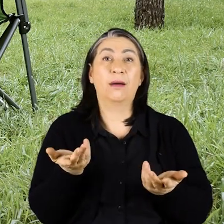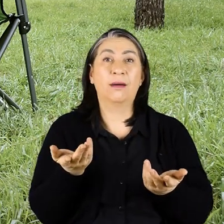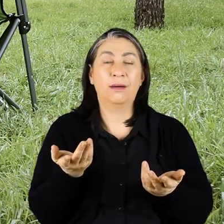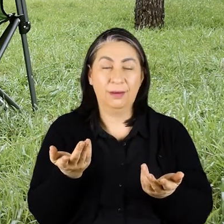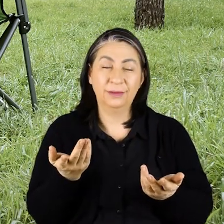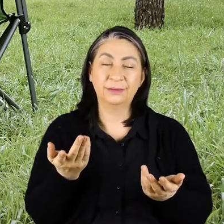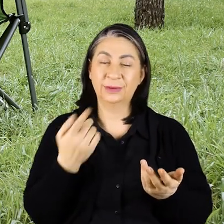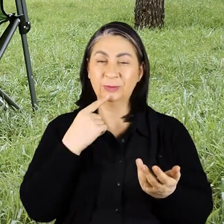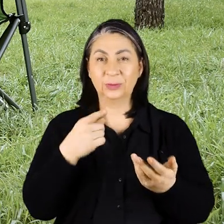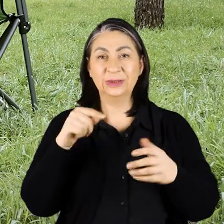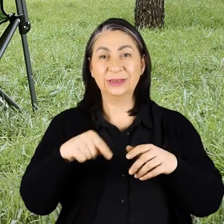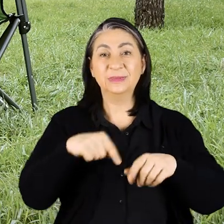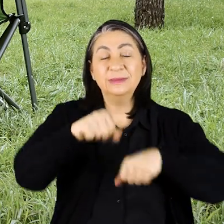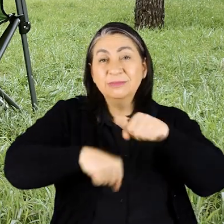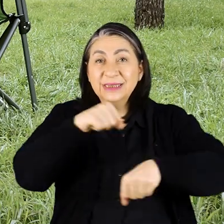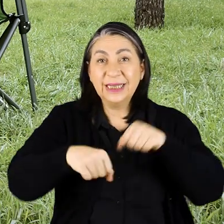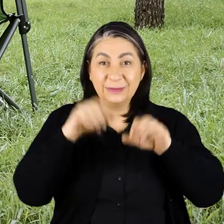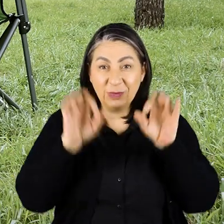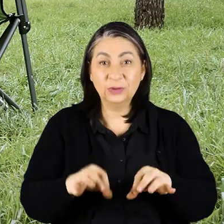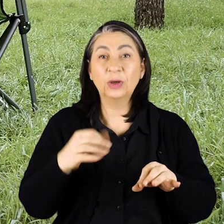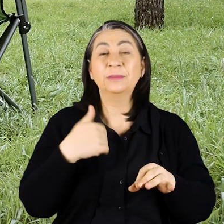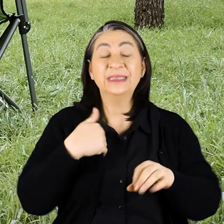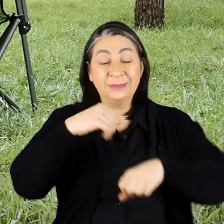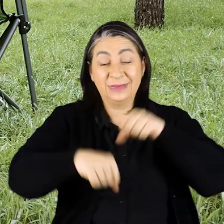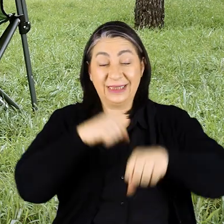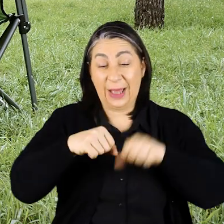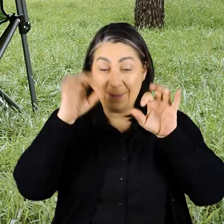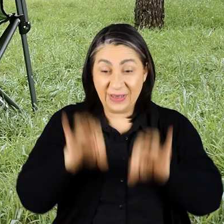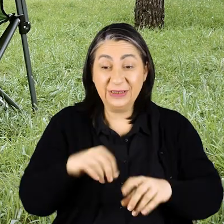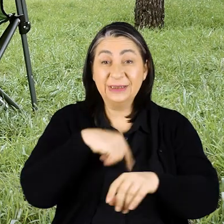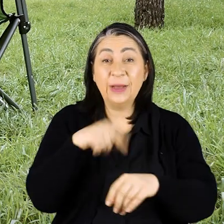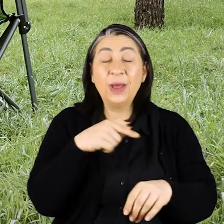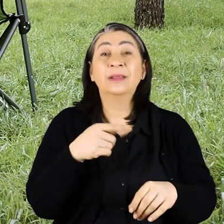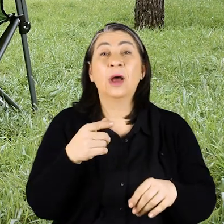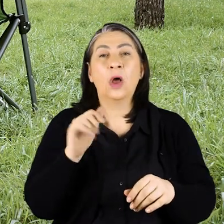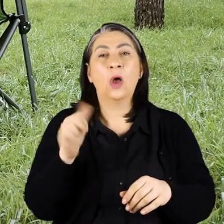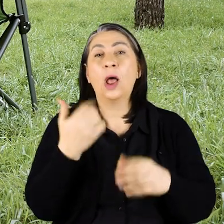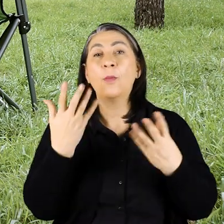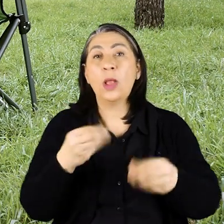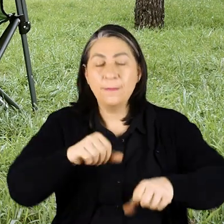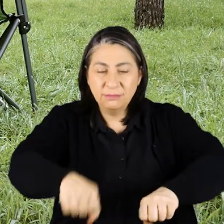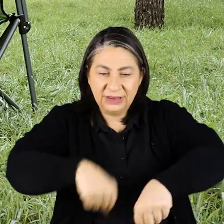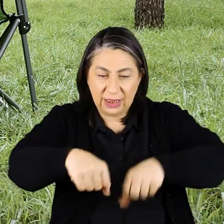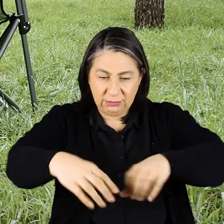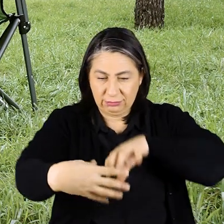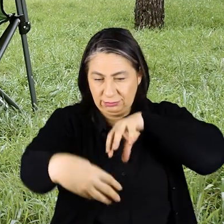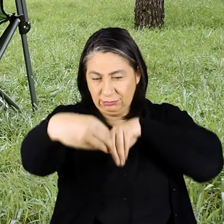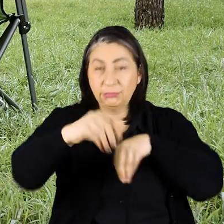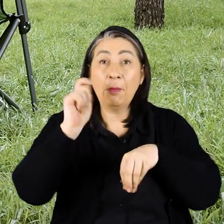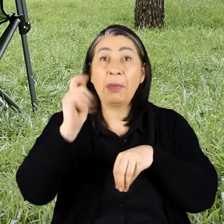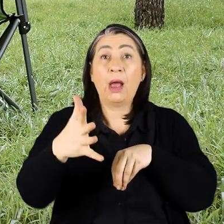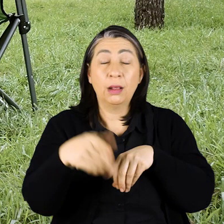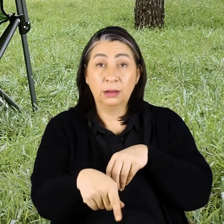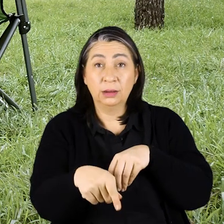diyoruz işte şimdi triathlon'a başlıyor İşte biz triathlon'a başladığımız zaman önemli olan bir şey bisiklet bizim için İşte pahalı olan